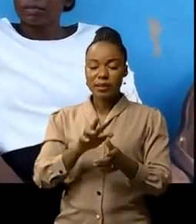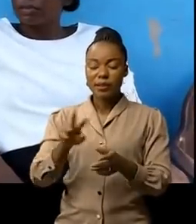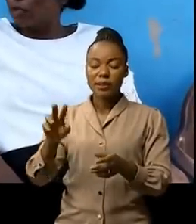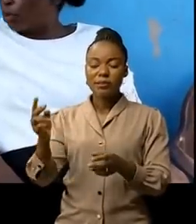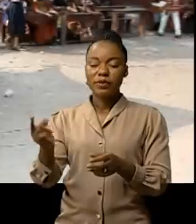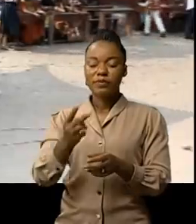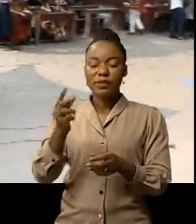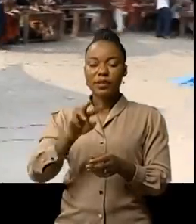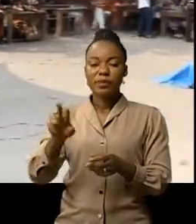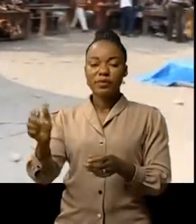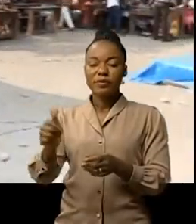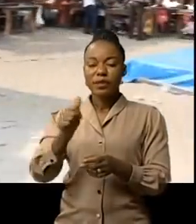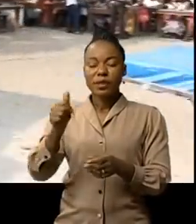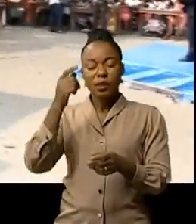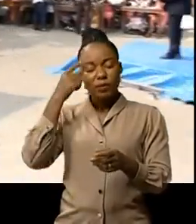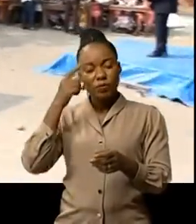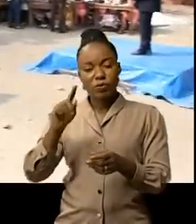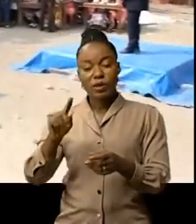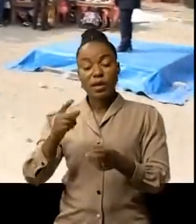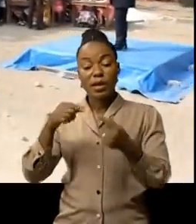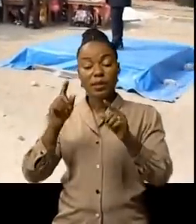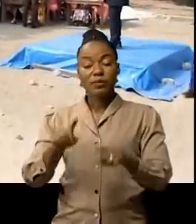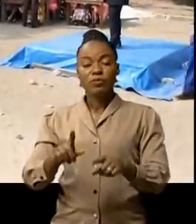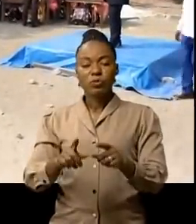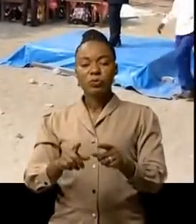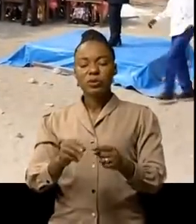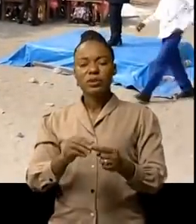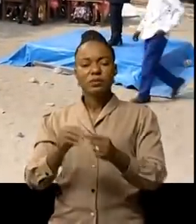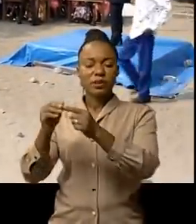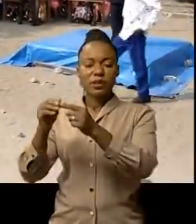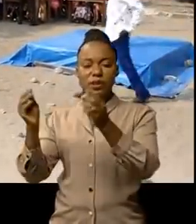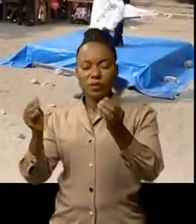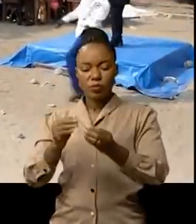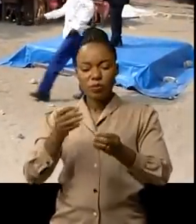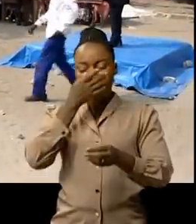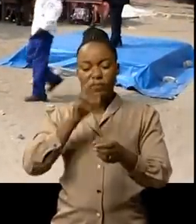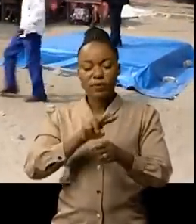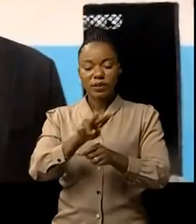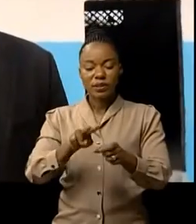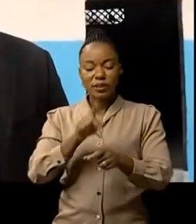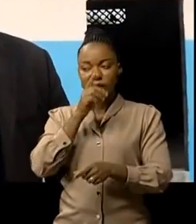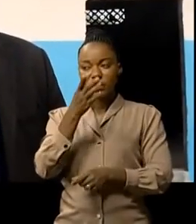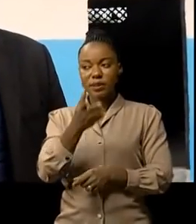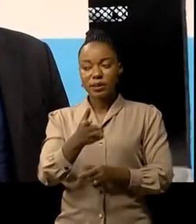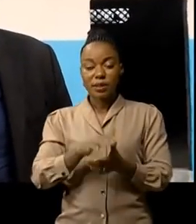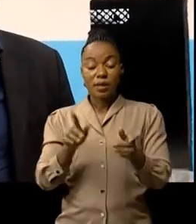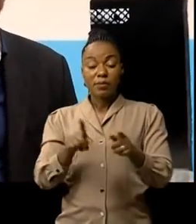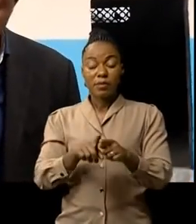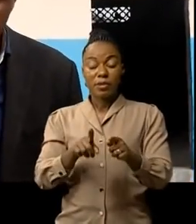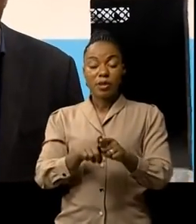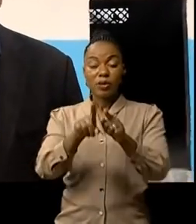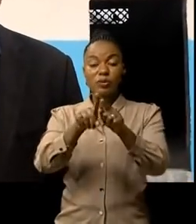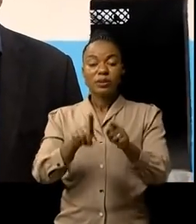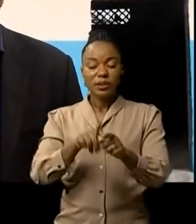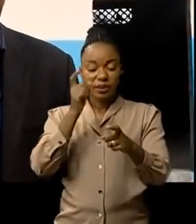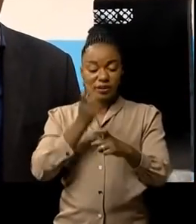particulière à cause de la perturbation du programme dû à la pandémie de coronavirus Même s'il y a certaines